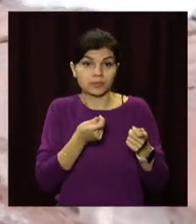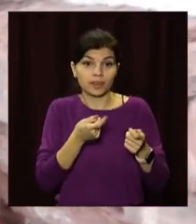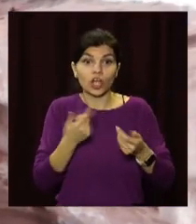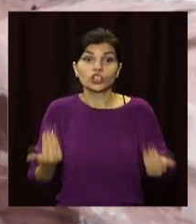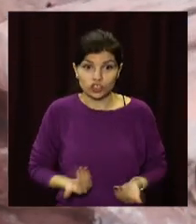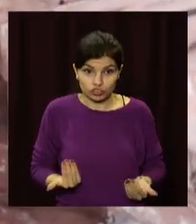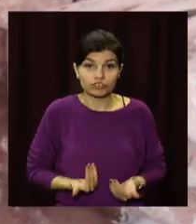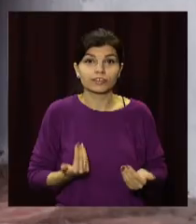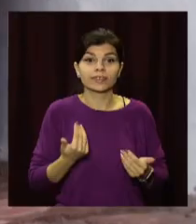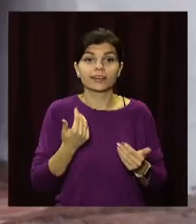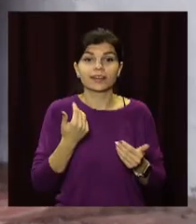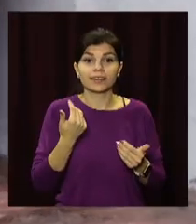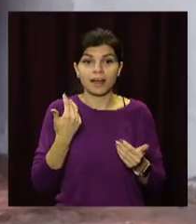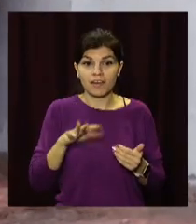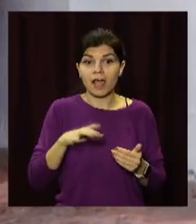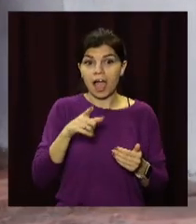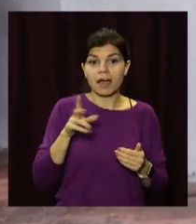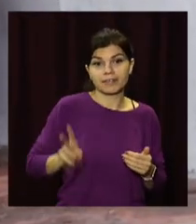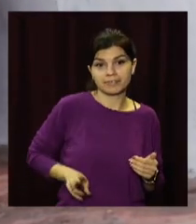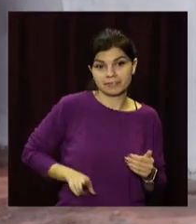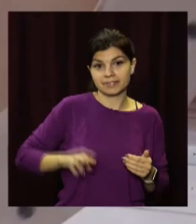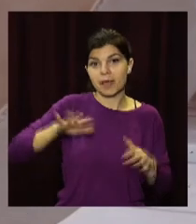керівника компанії з робочого місця.